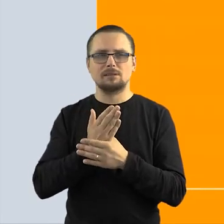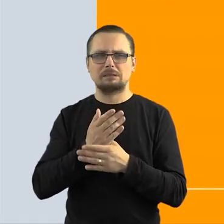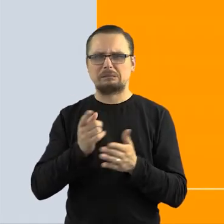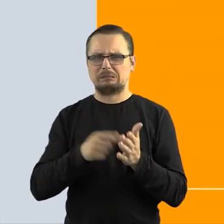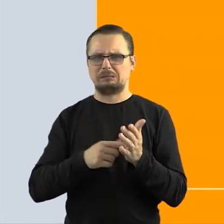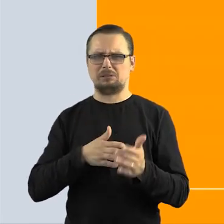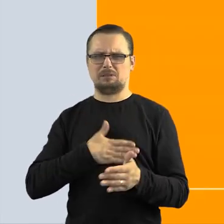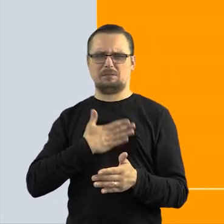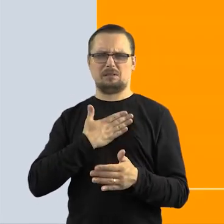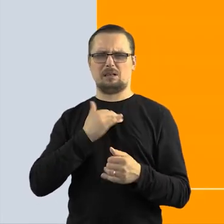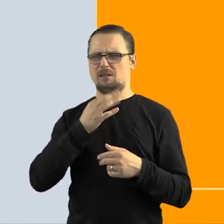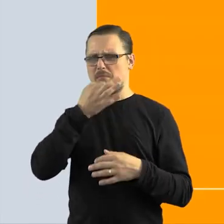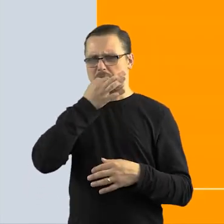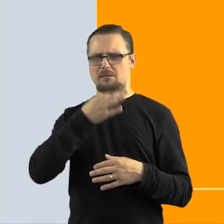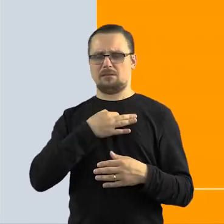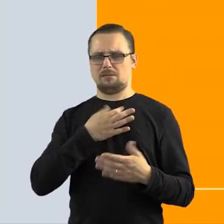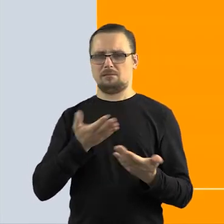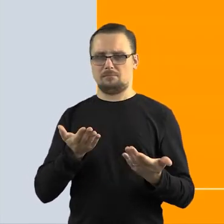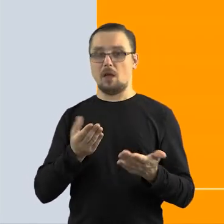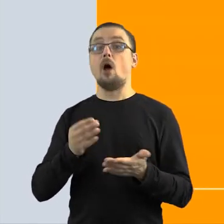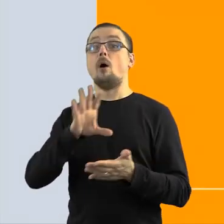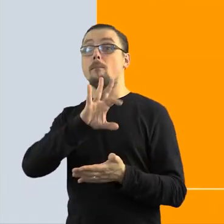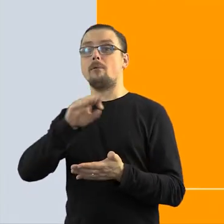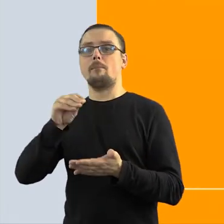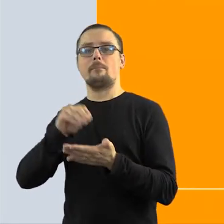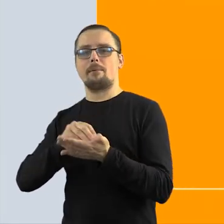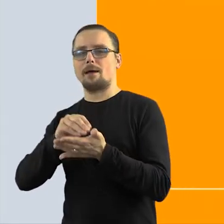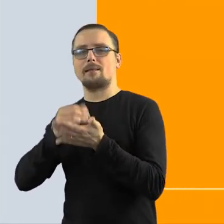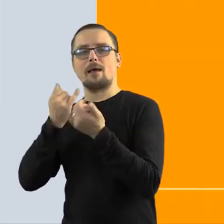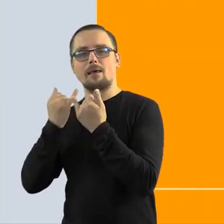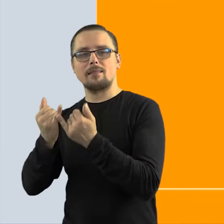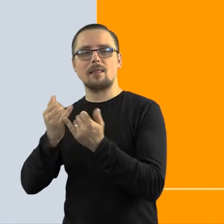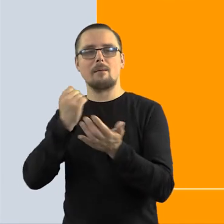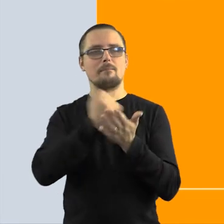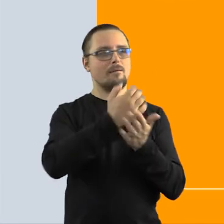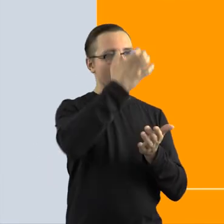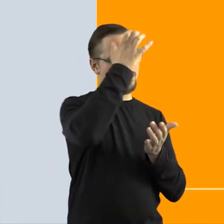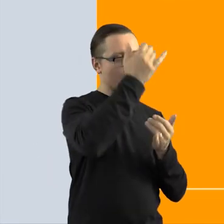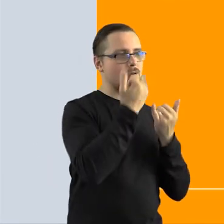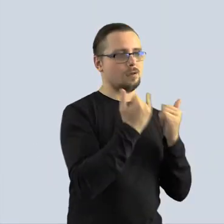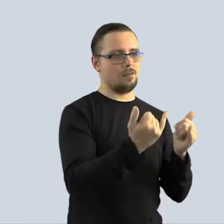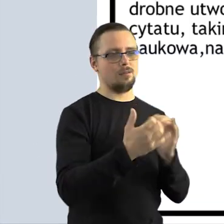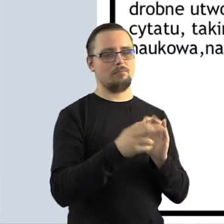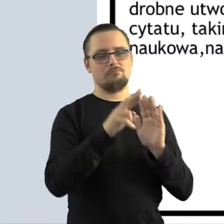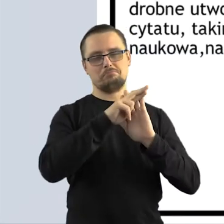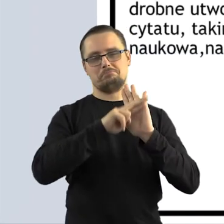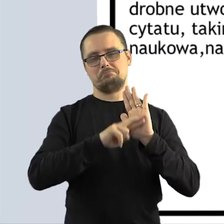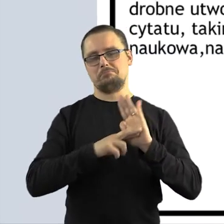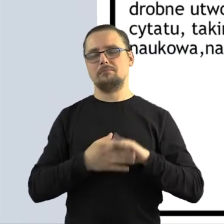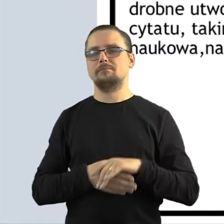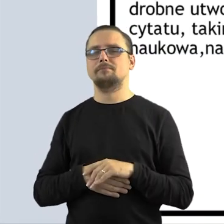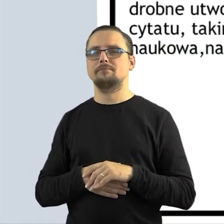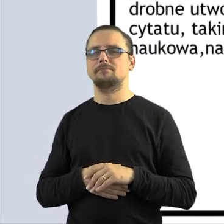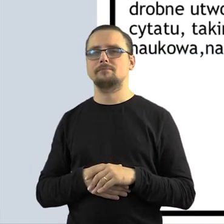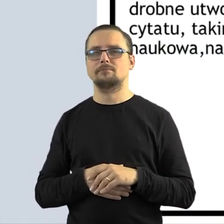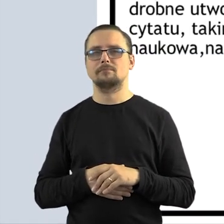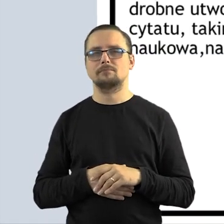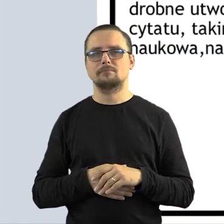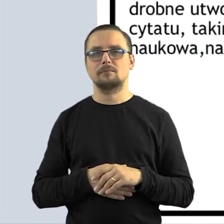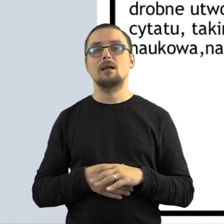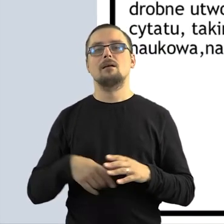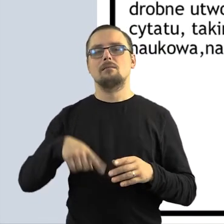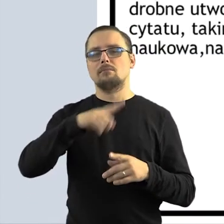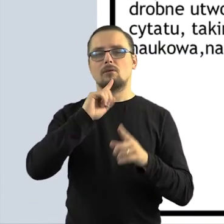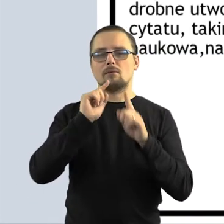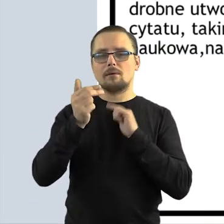dociera. Więc tutaj pokazuję po prostu, że ta praktyka gdzieś tam jest zupełnie inna od regulacji prawnych. Ale ponieważ jest to